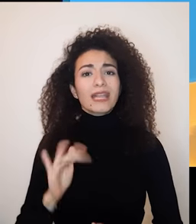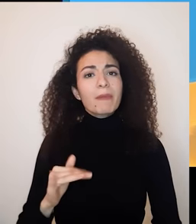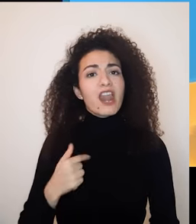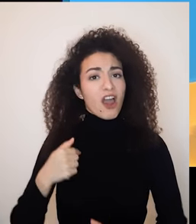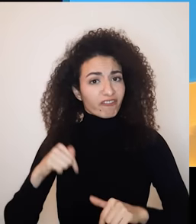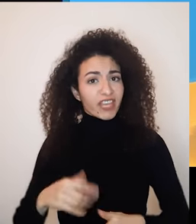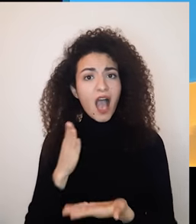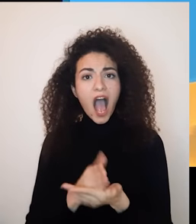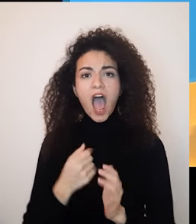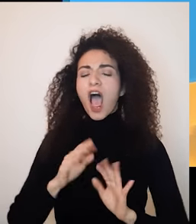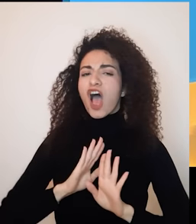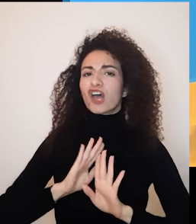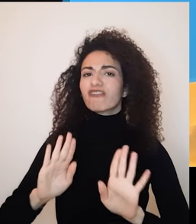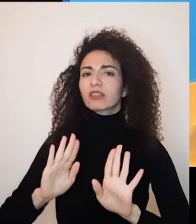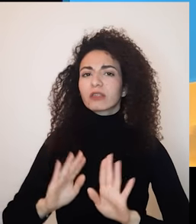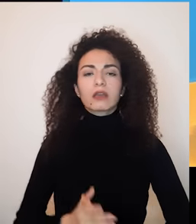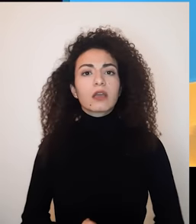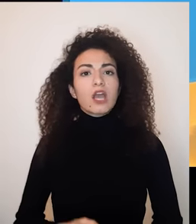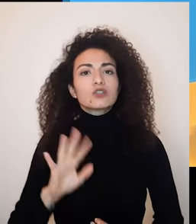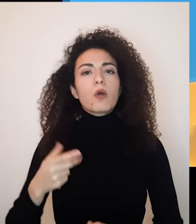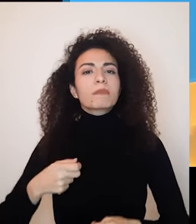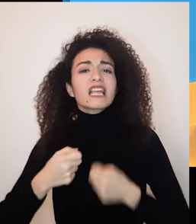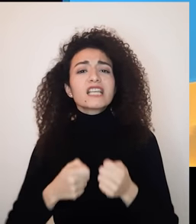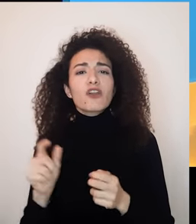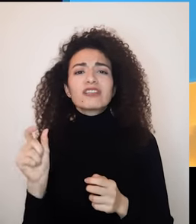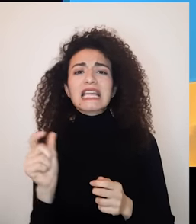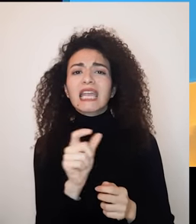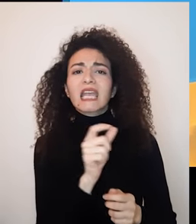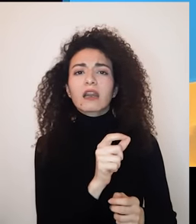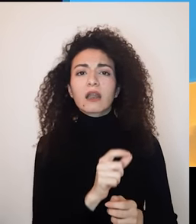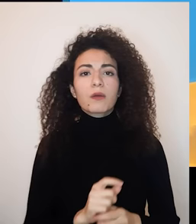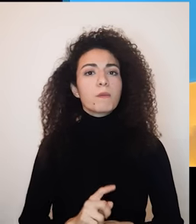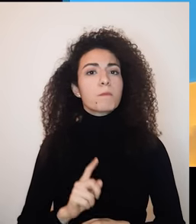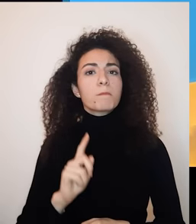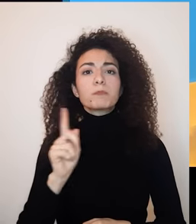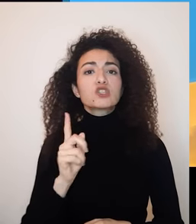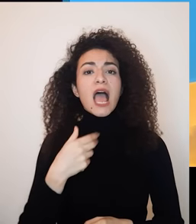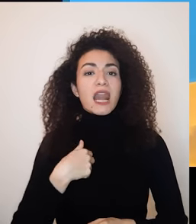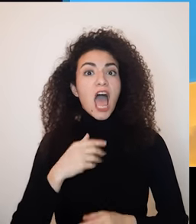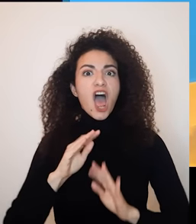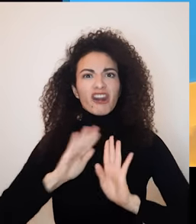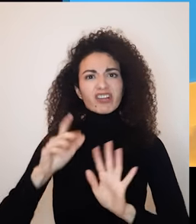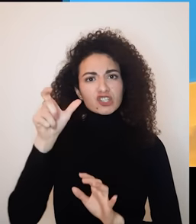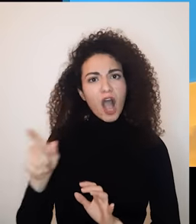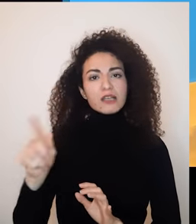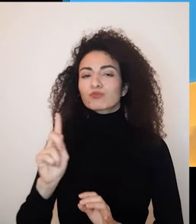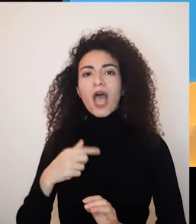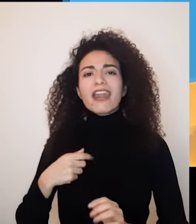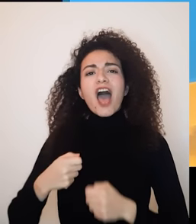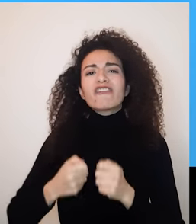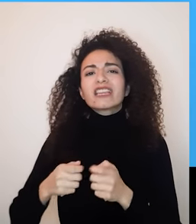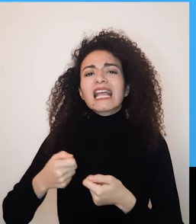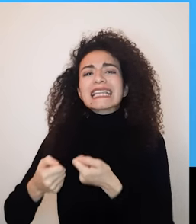يمكن أن نرفض بعض الطلبات الصغيرة موضحين دائماً للشريك بأن ما نرفضه هو طلبه أو رغبته الحالية وليس شخصه اللي نحترمه